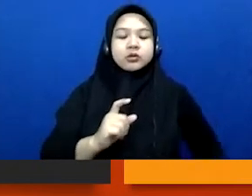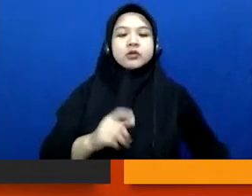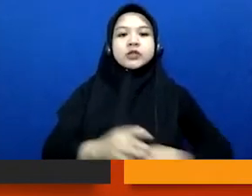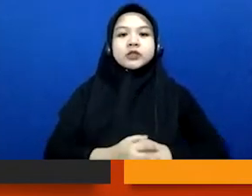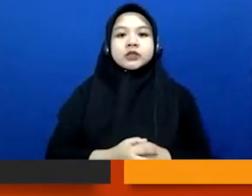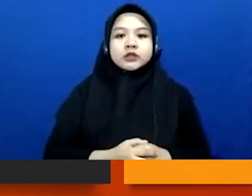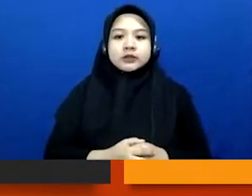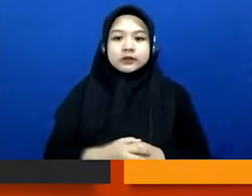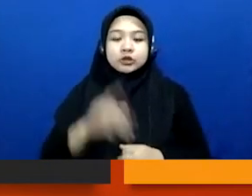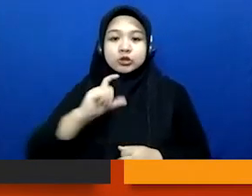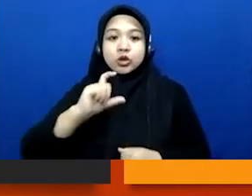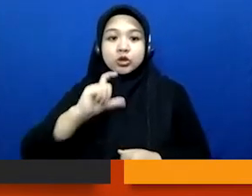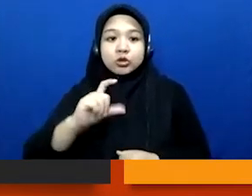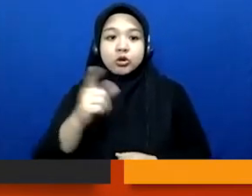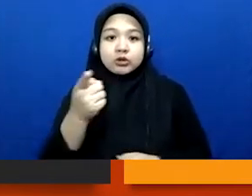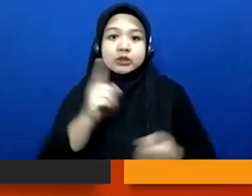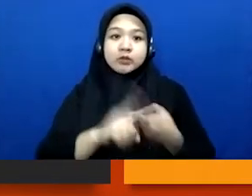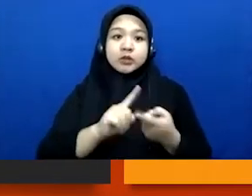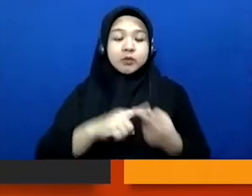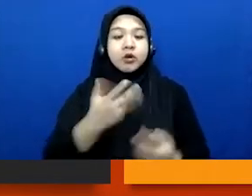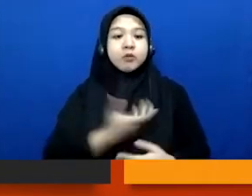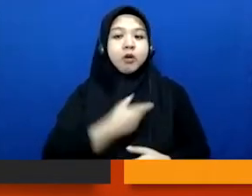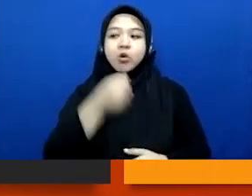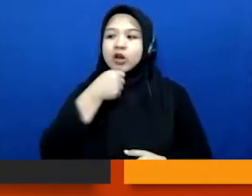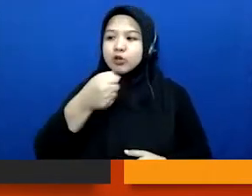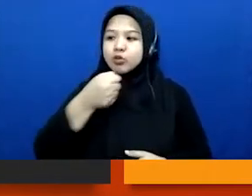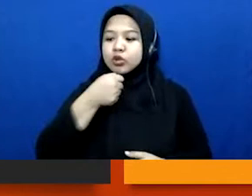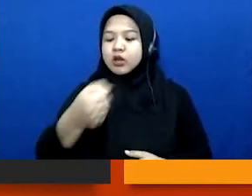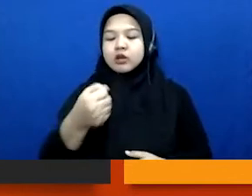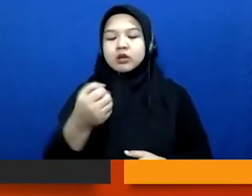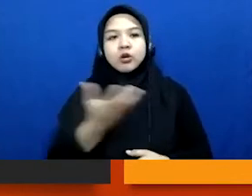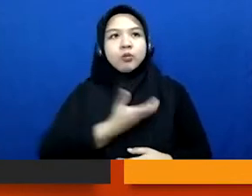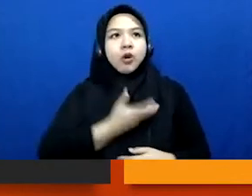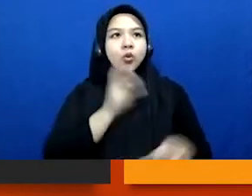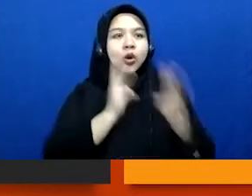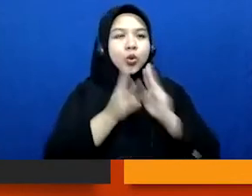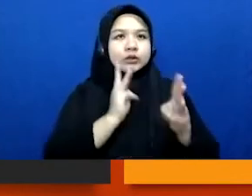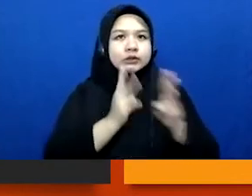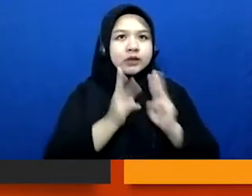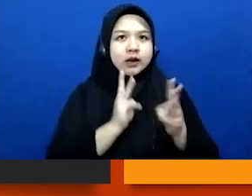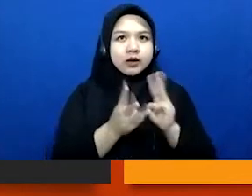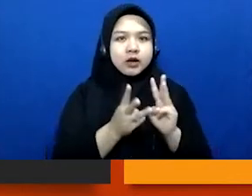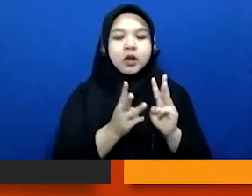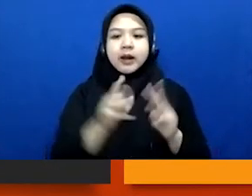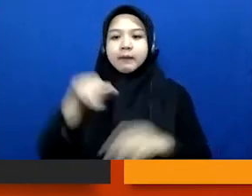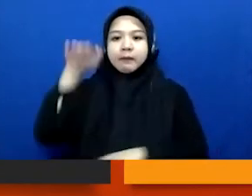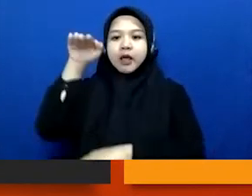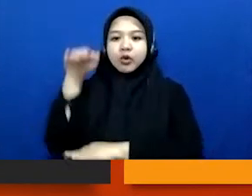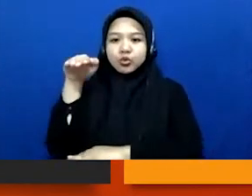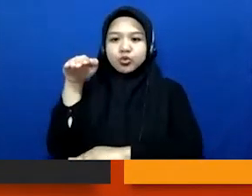teman-teman ingin meliput ingin mewawancarai dari pelaku